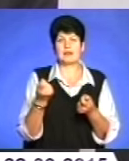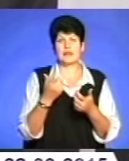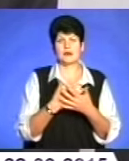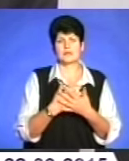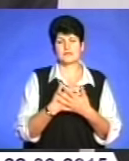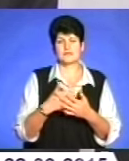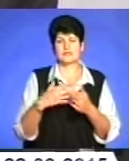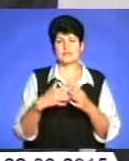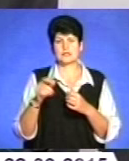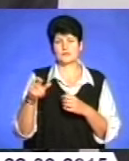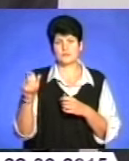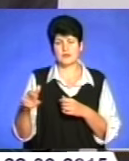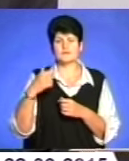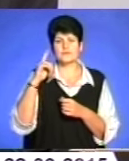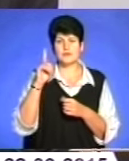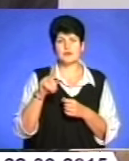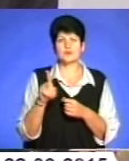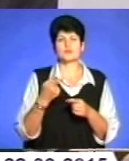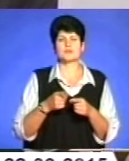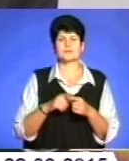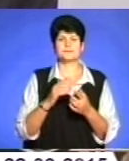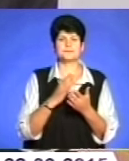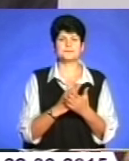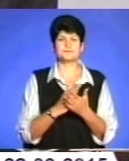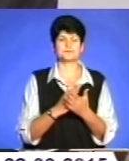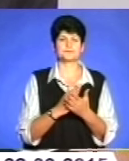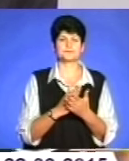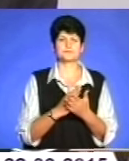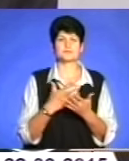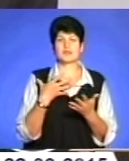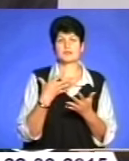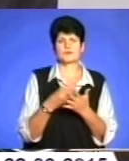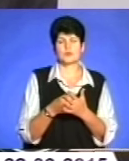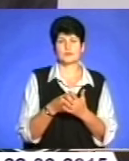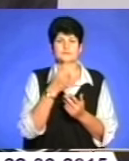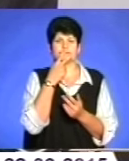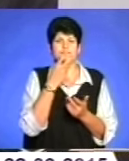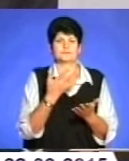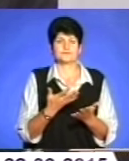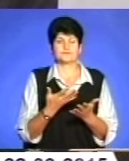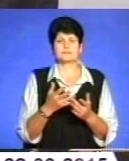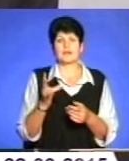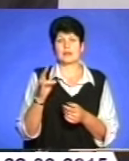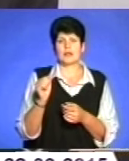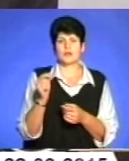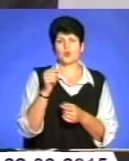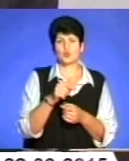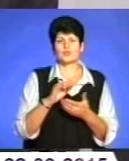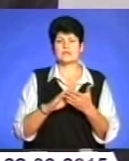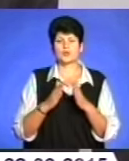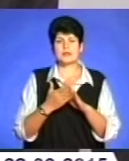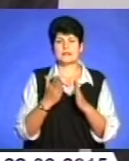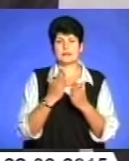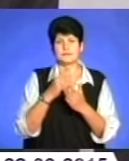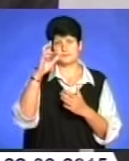населення, але знаємо всі, що вона передумовлена своїми точками погляду на ту ситуацію, яка склалась в